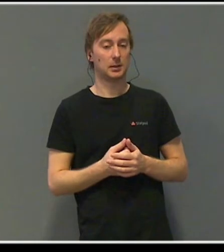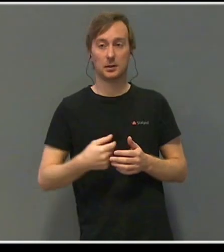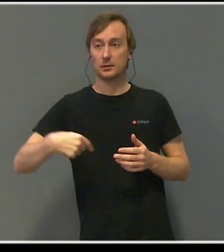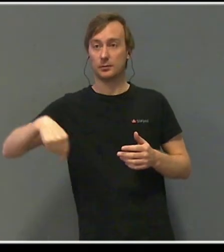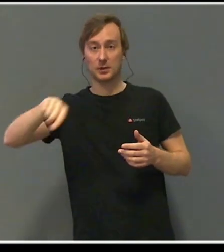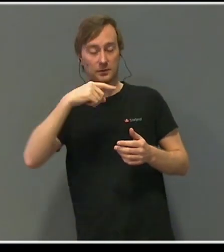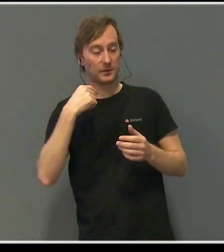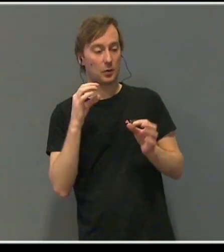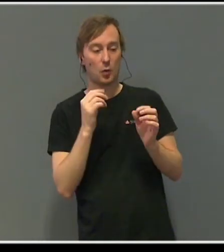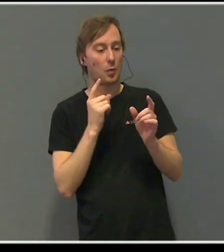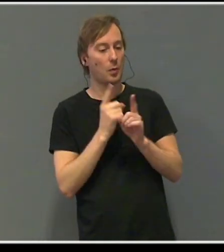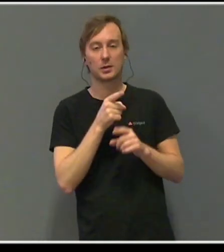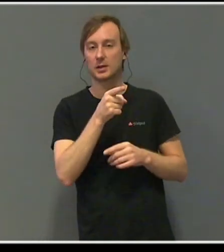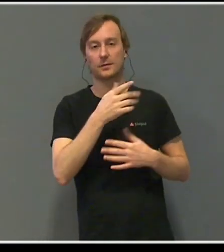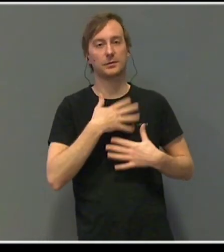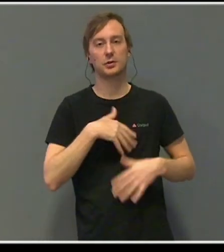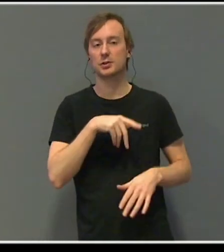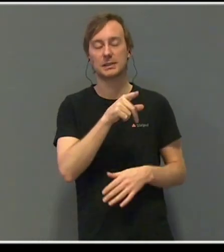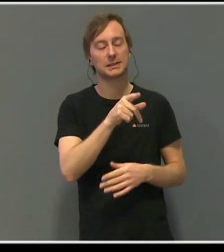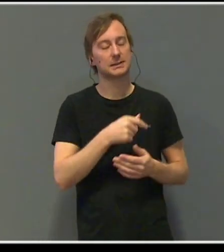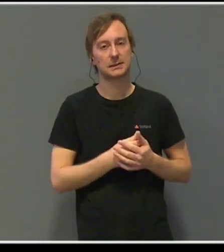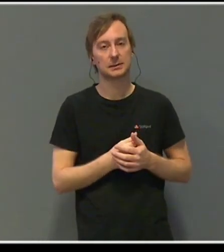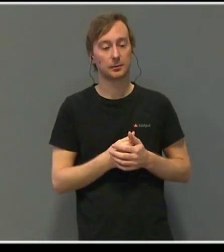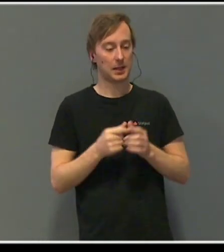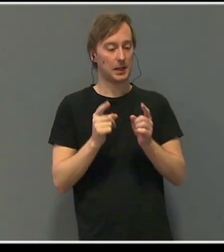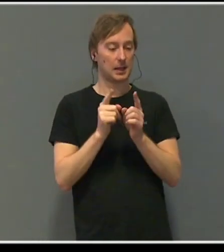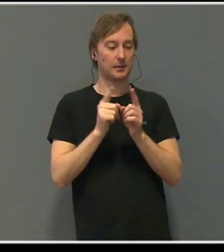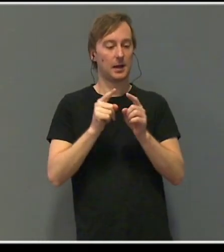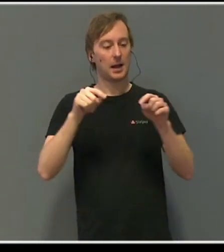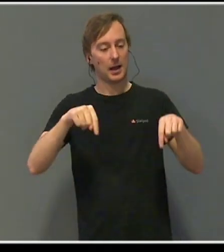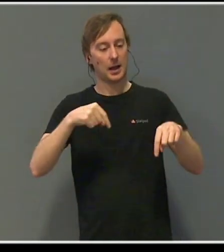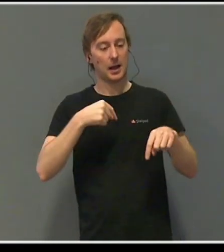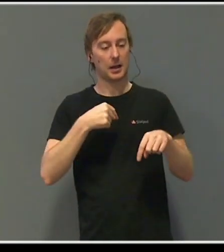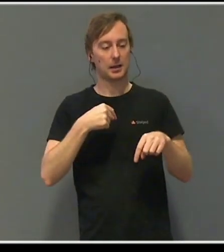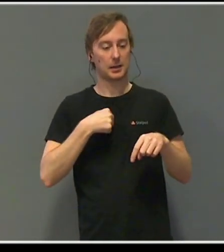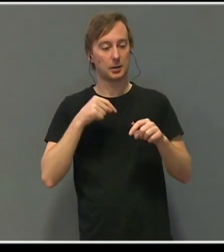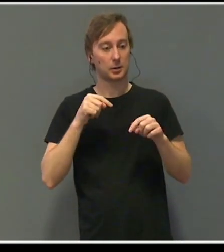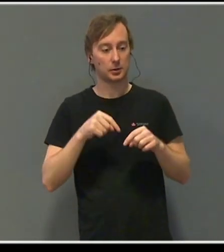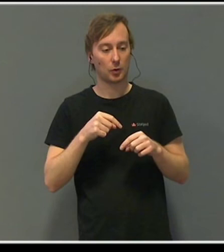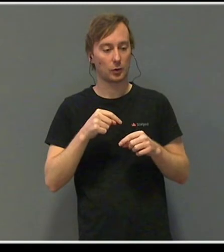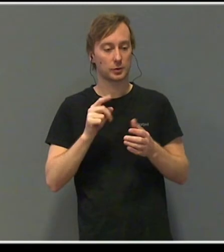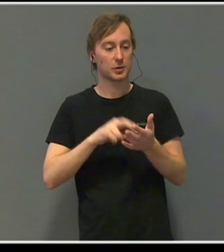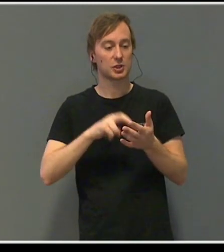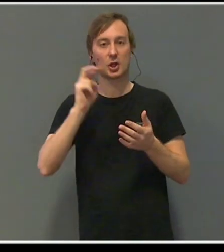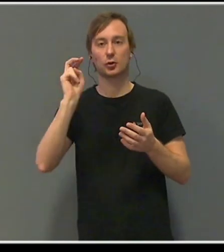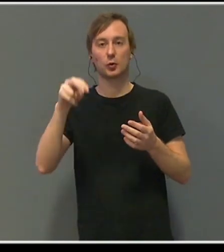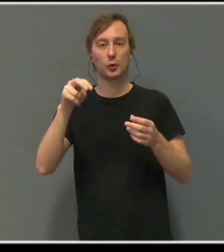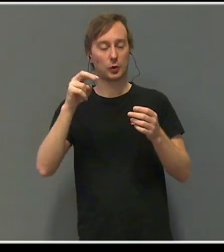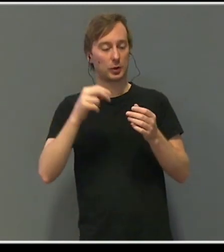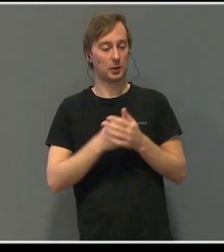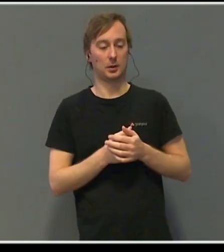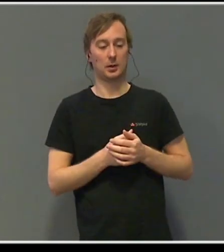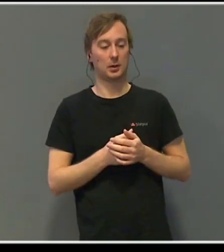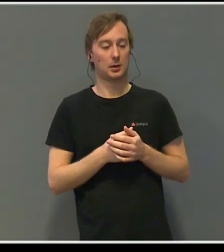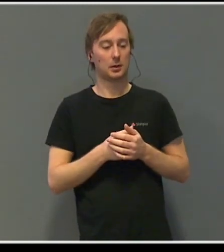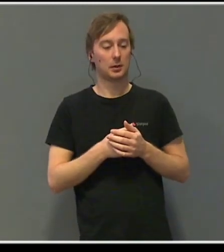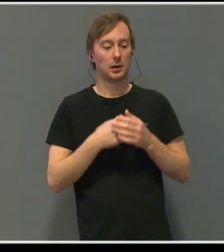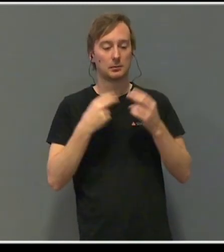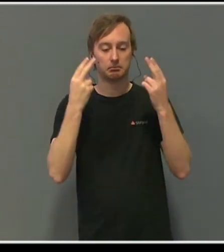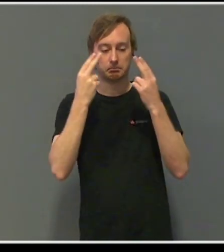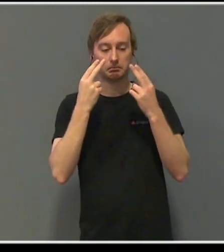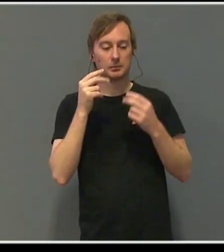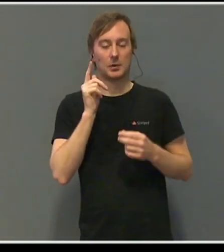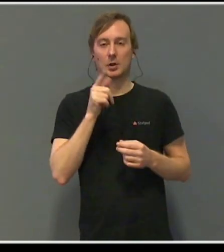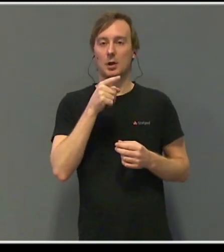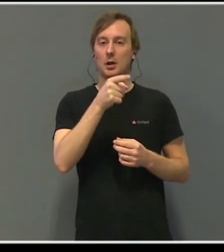gjorde det. Ikke fysisk. Og likevel sitter jeg her, helt satt ut, sjokkert og fullstendig i tårer. Ja, han gjorde et dypt og evig